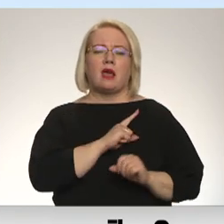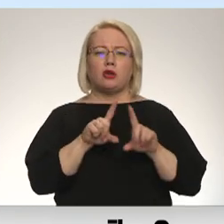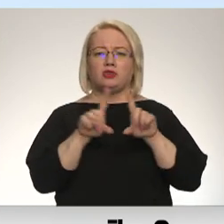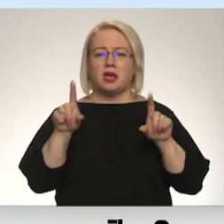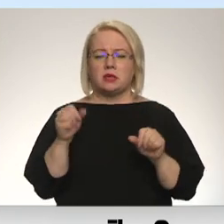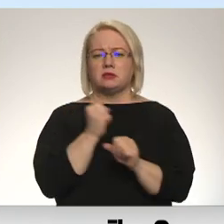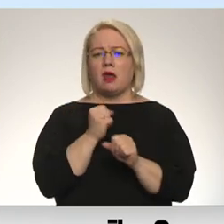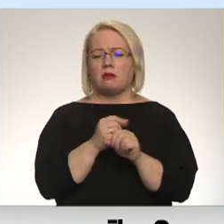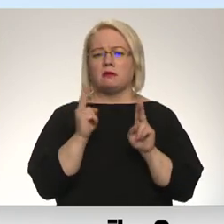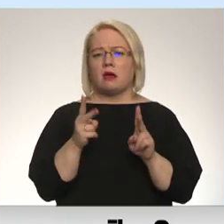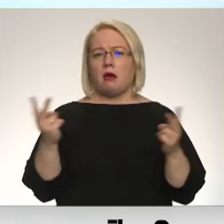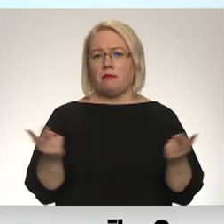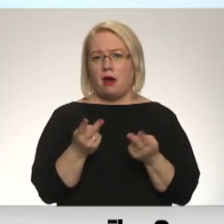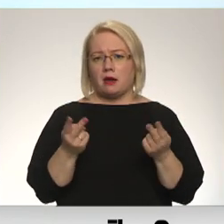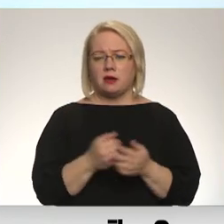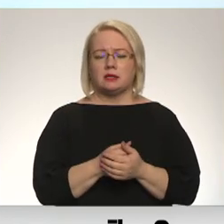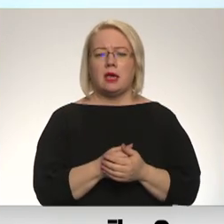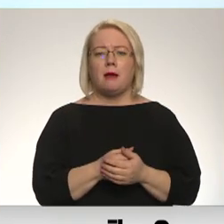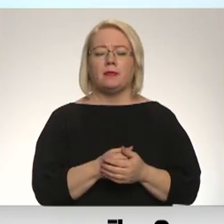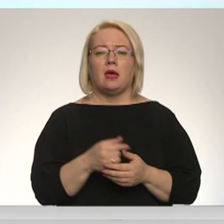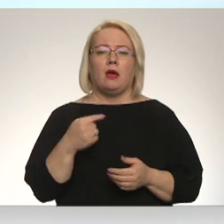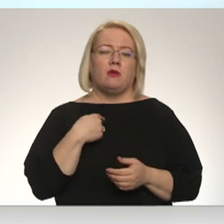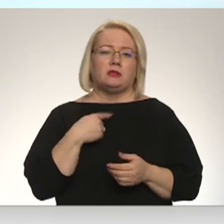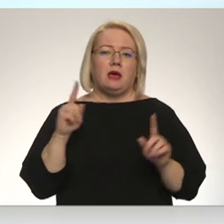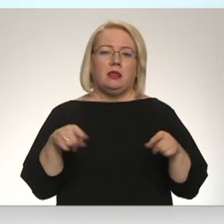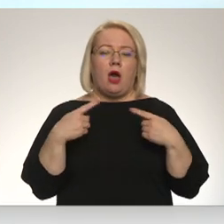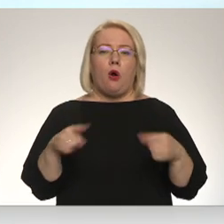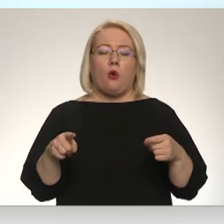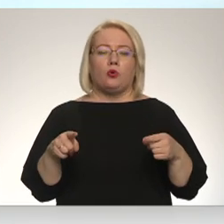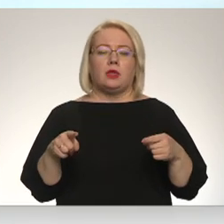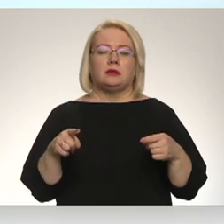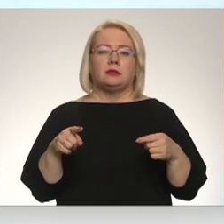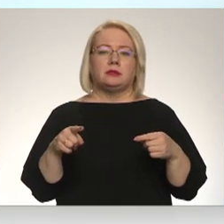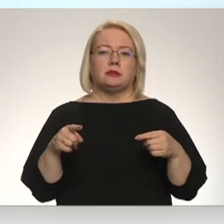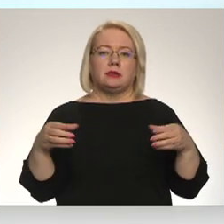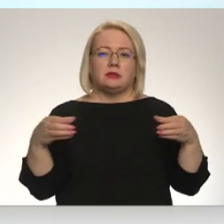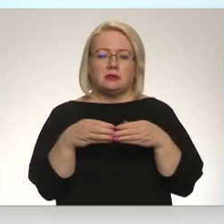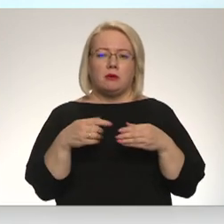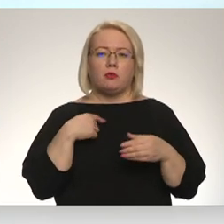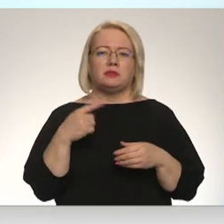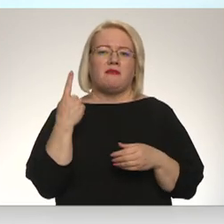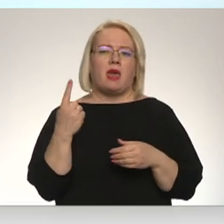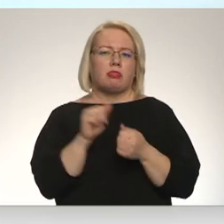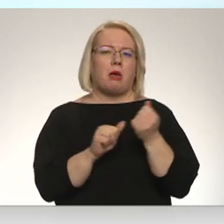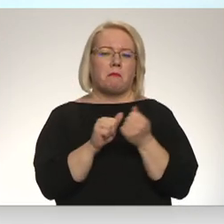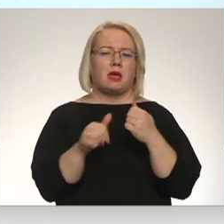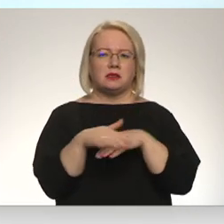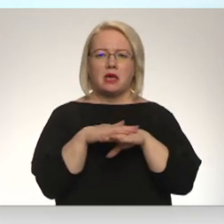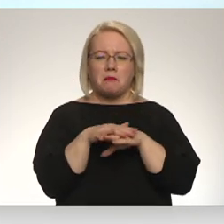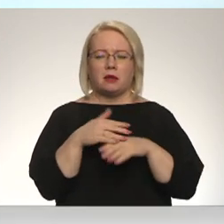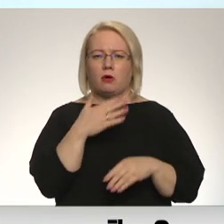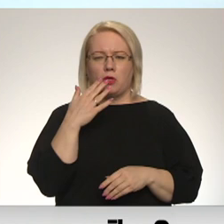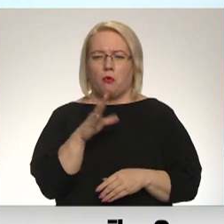ierastā režīmā. Nacionālā sastāvu ziņā mums ir ļoti viendabīga sabiedrība un līdz ar to nav